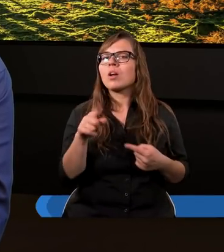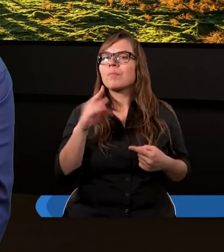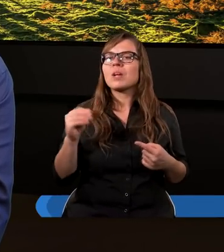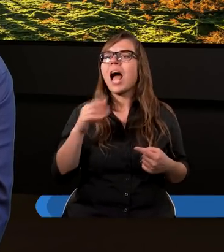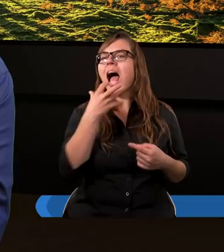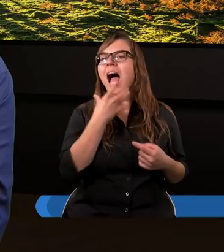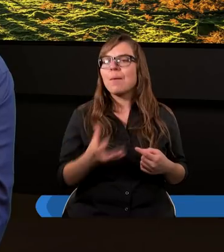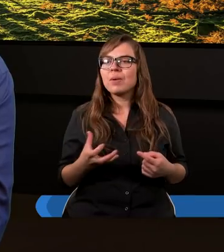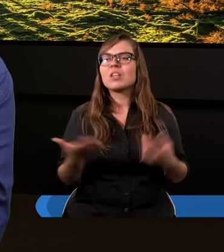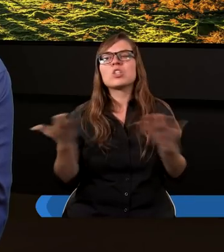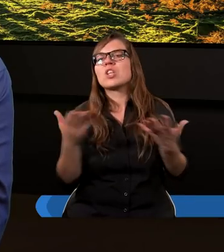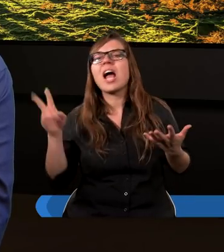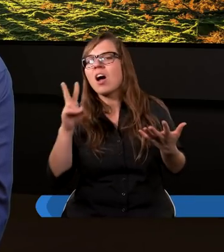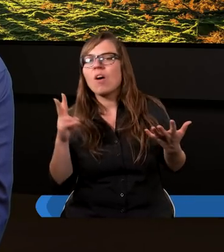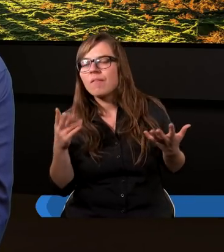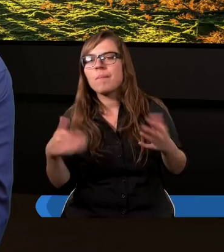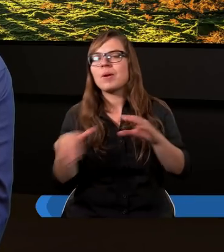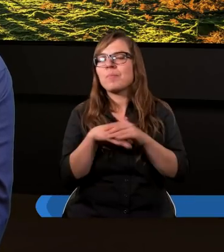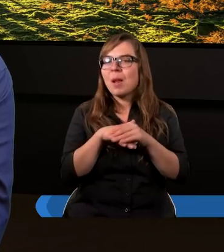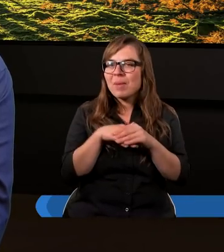Abraham gdziekolwiek przebywał,